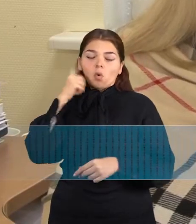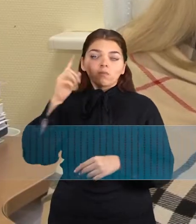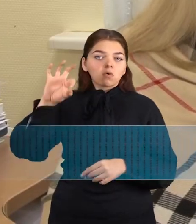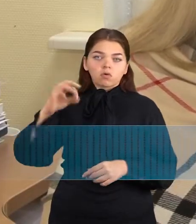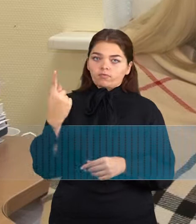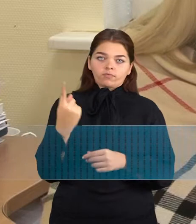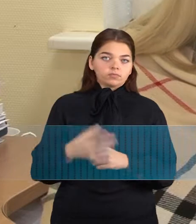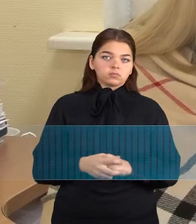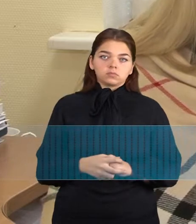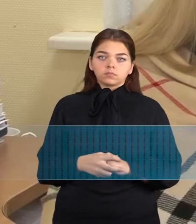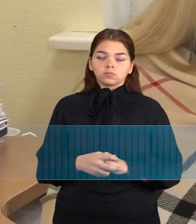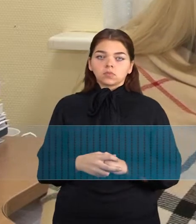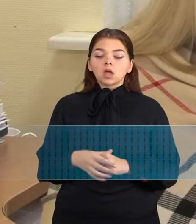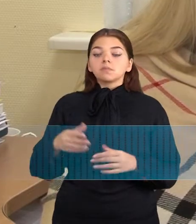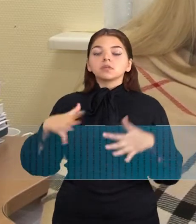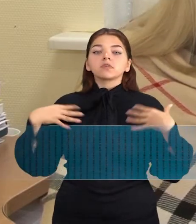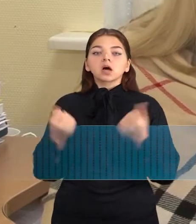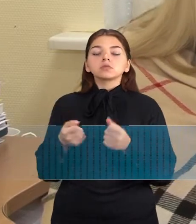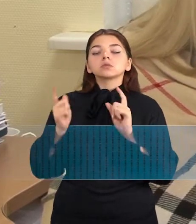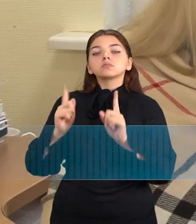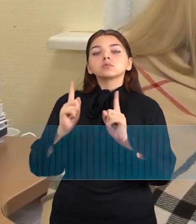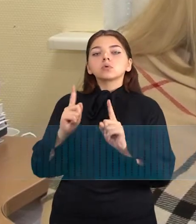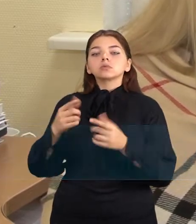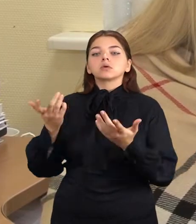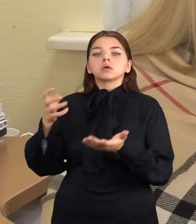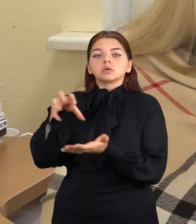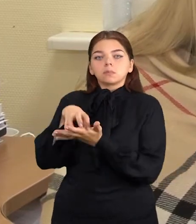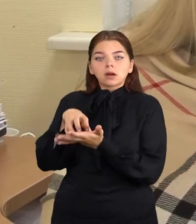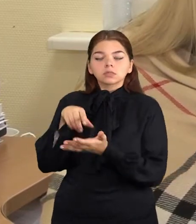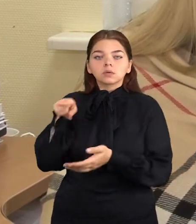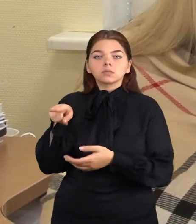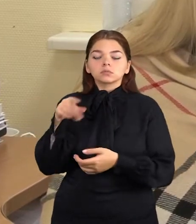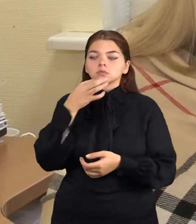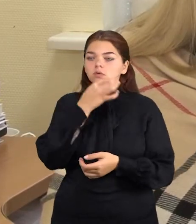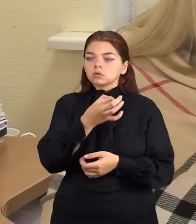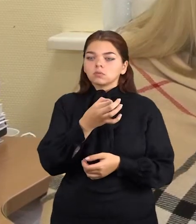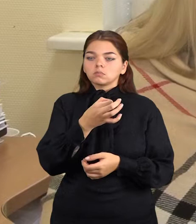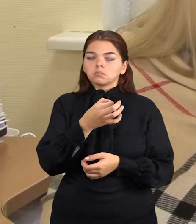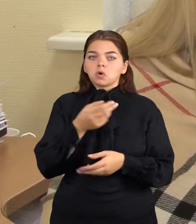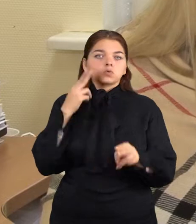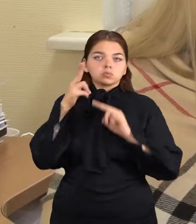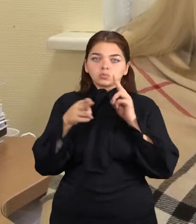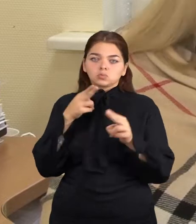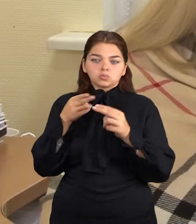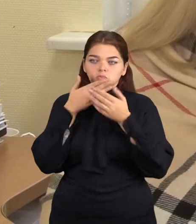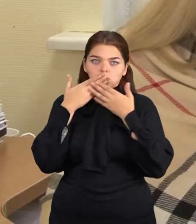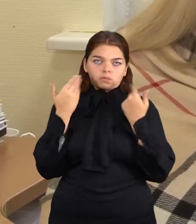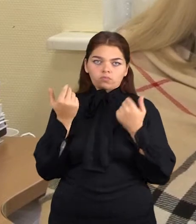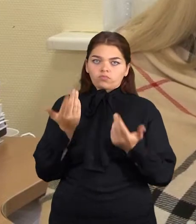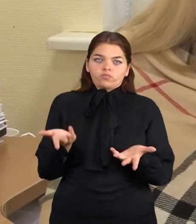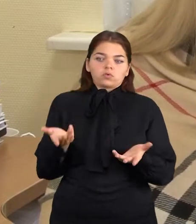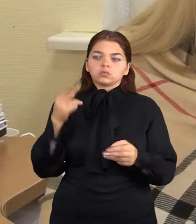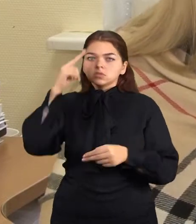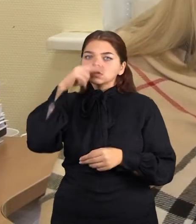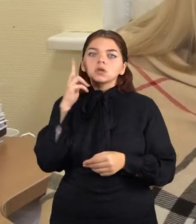sveikatos apsaugos ministerijos šalių departamentas nėra gavęs skundų iš pareiškėjų, iš tevų,